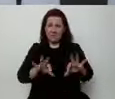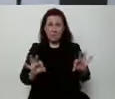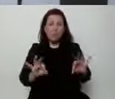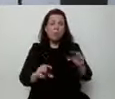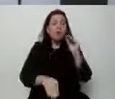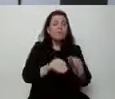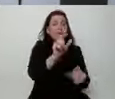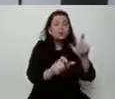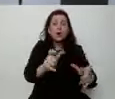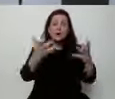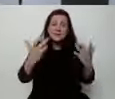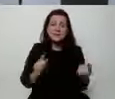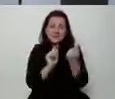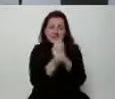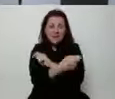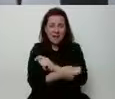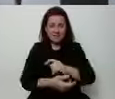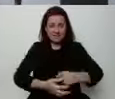zmiany.